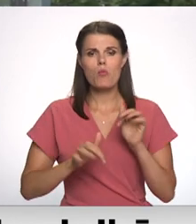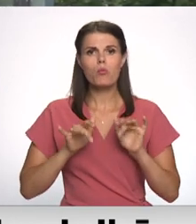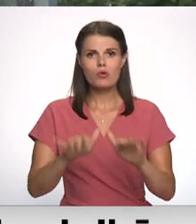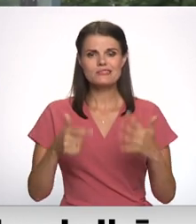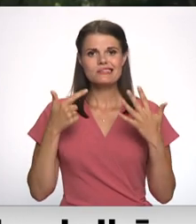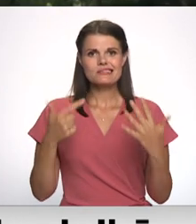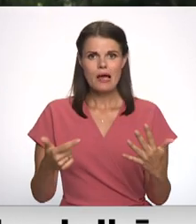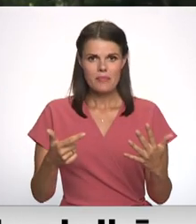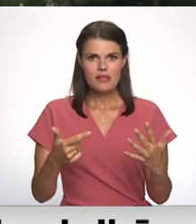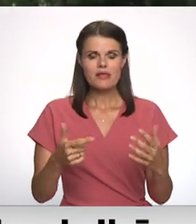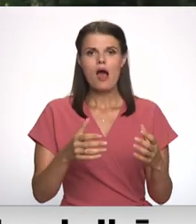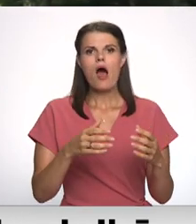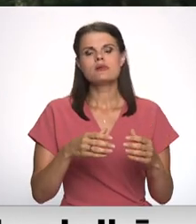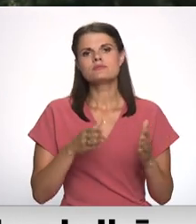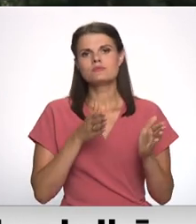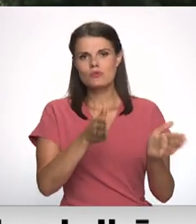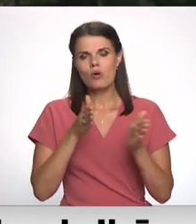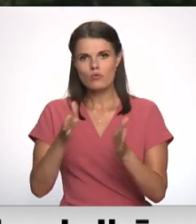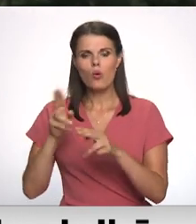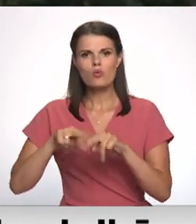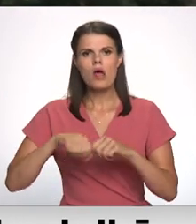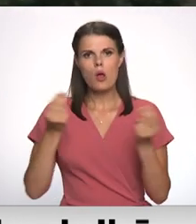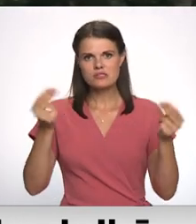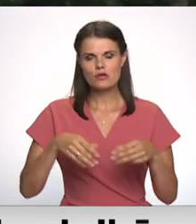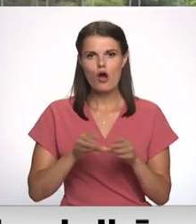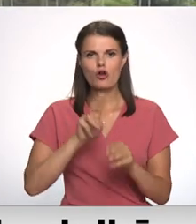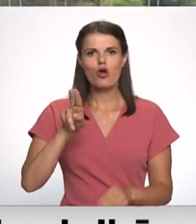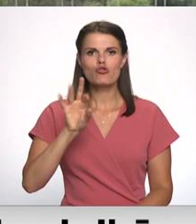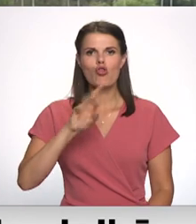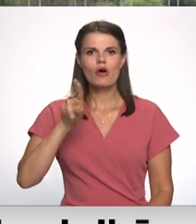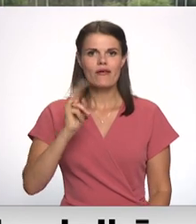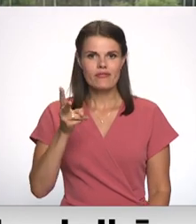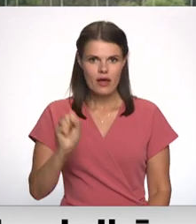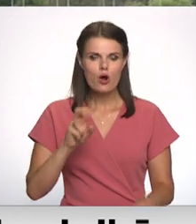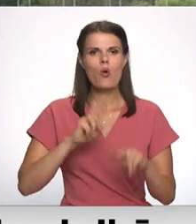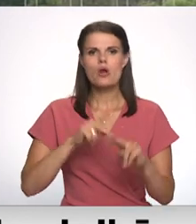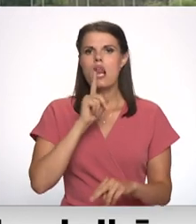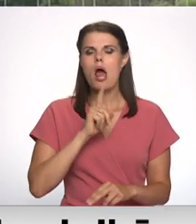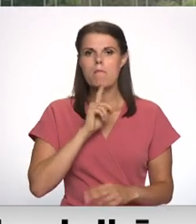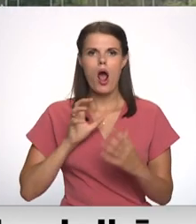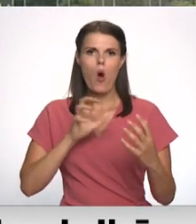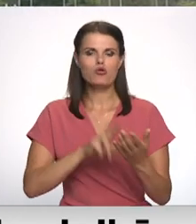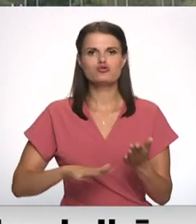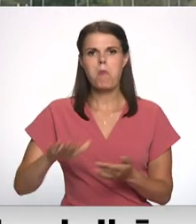septiņā slutēs un laust līgums ar firma Nordeka un Liepājas autobusu pārgs. Dāca Siliņa, Kristaps Ravanieks, Vidzemes Televēsija.